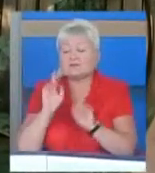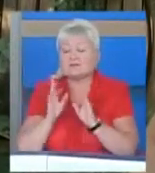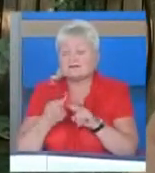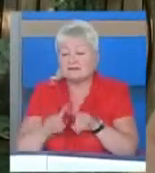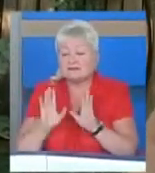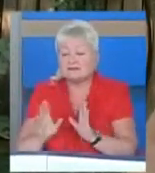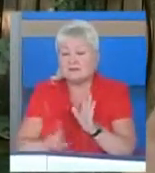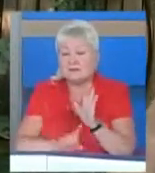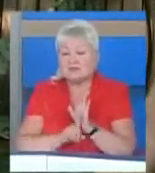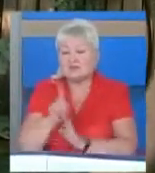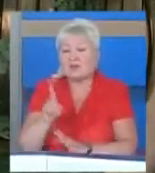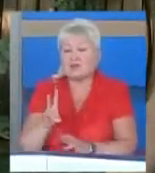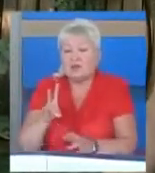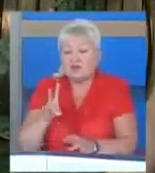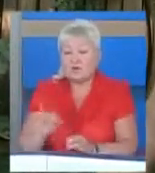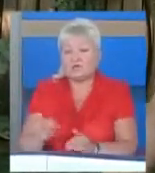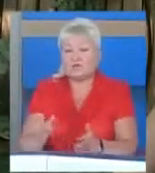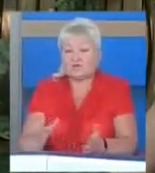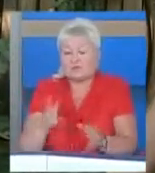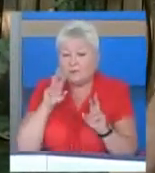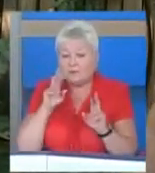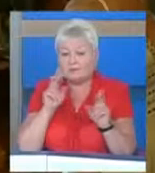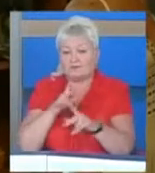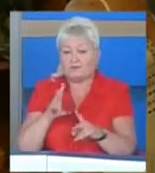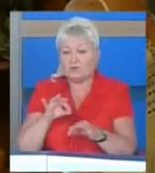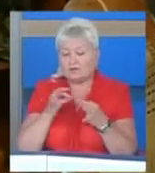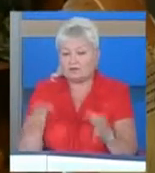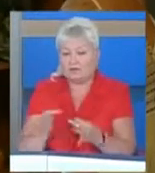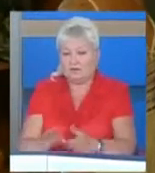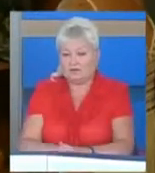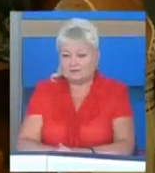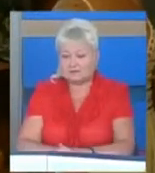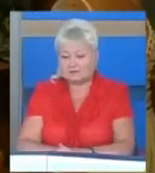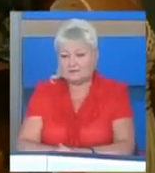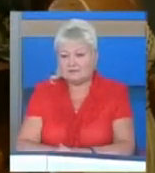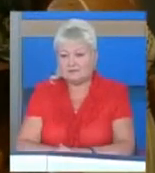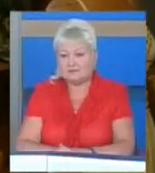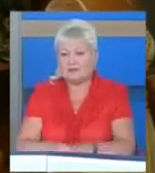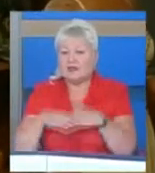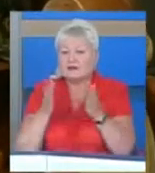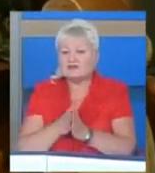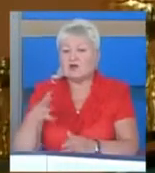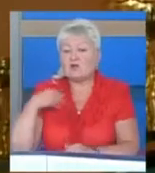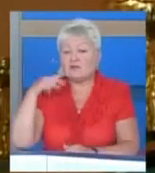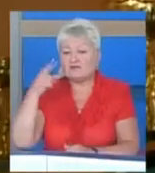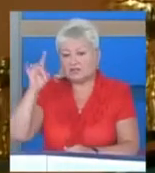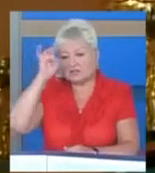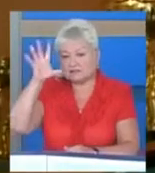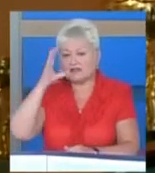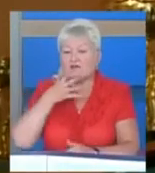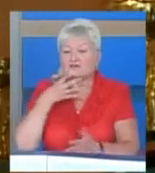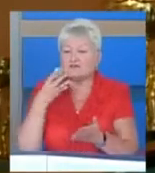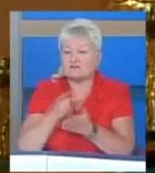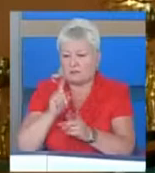початок. Ну, спіткнулася, ну, нічого. Загалом Львівщина славиться своїми